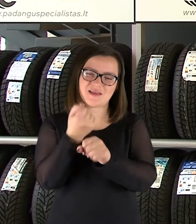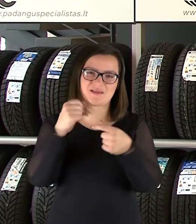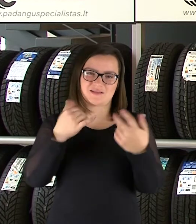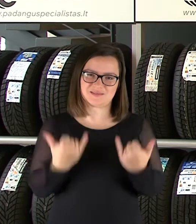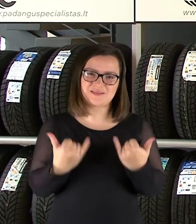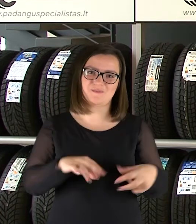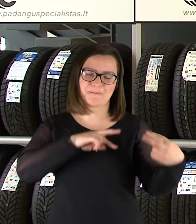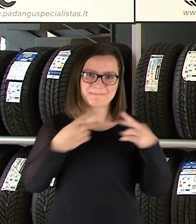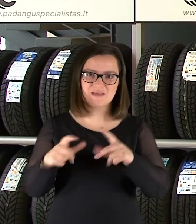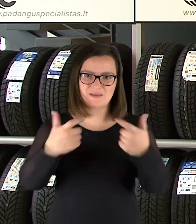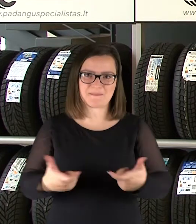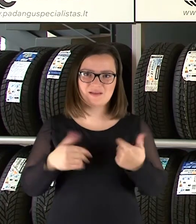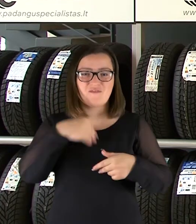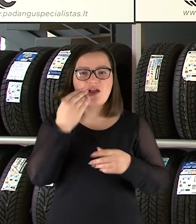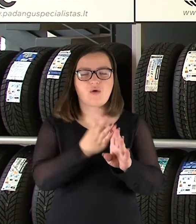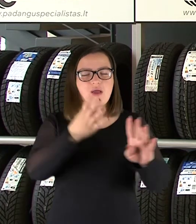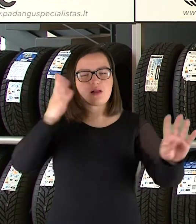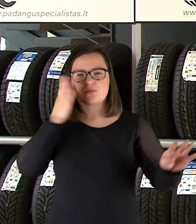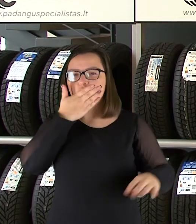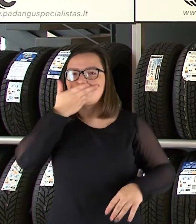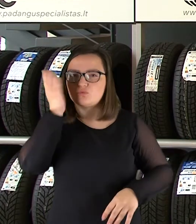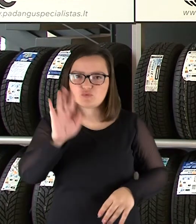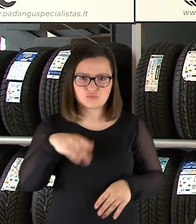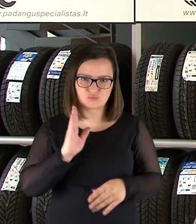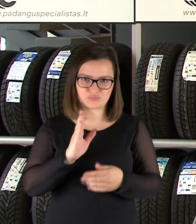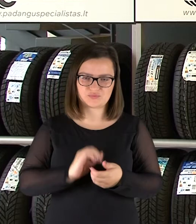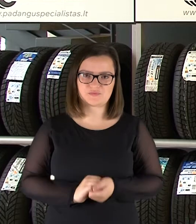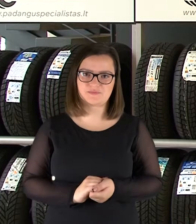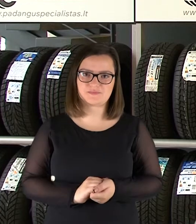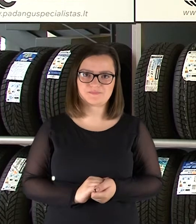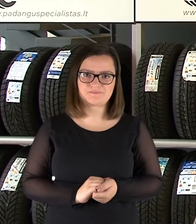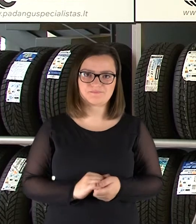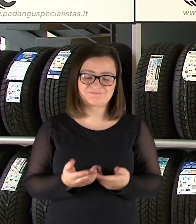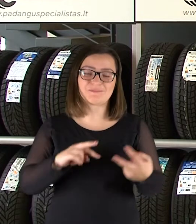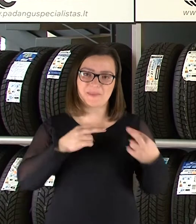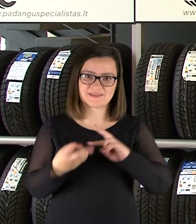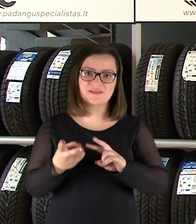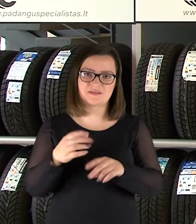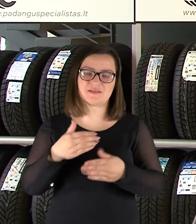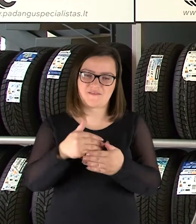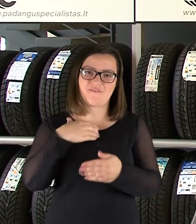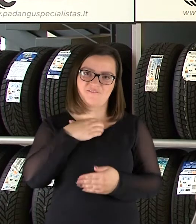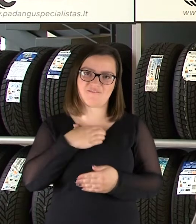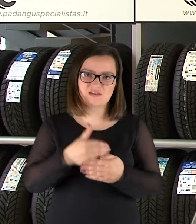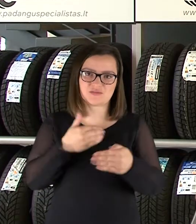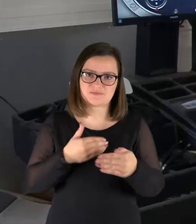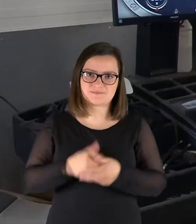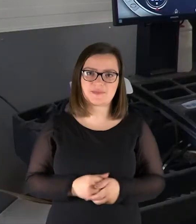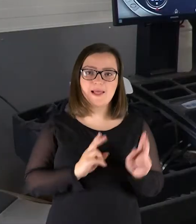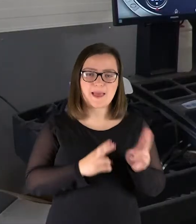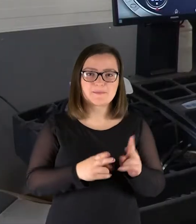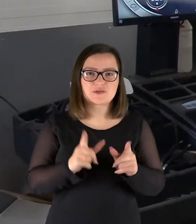paskutinės dienos, kada iš tiesų yra eilės ir dirbama yra vos ne per naktis, o pasikeisti padangas iš anksto.